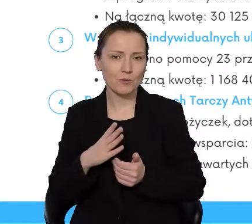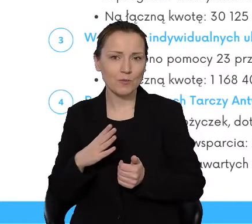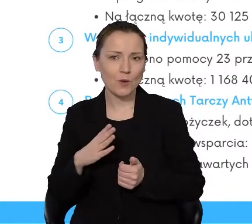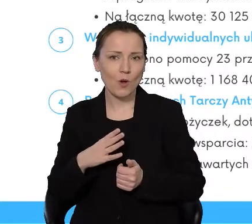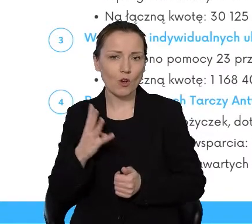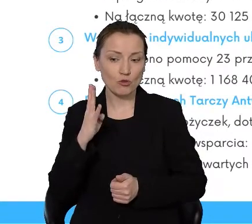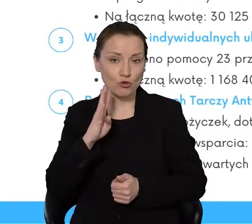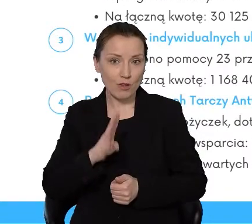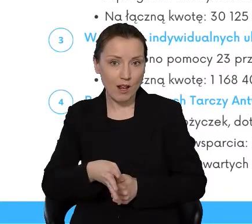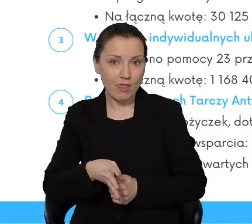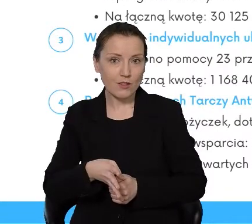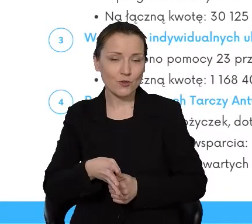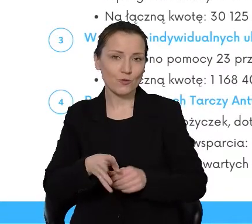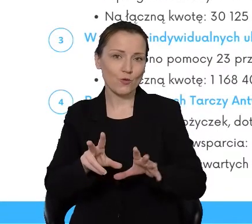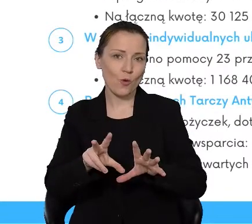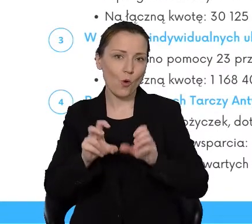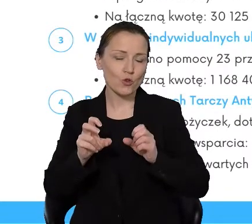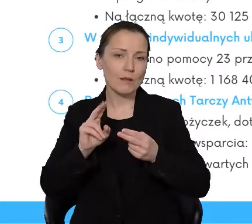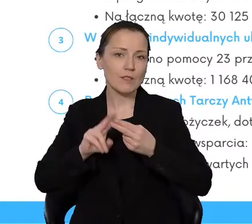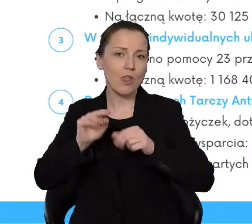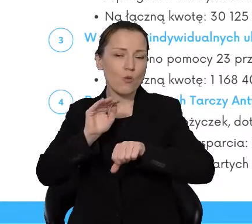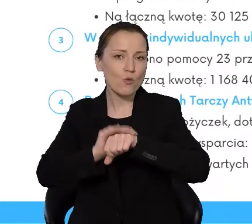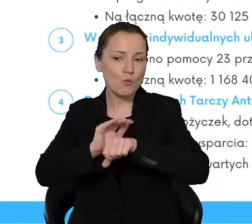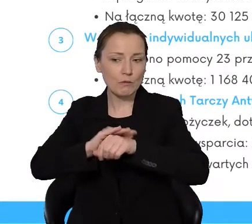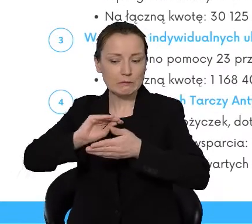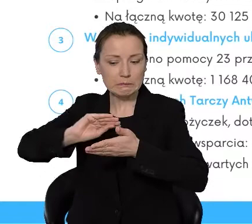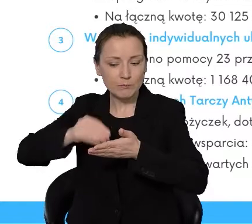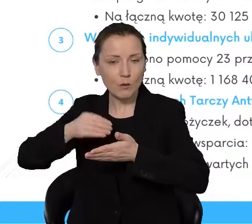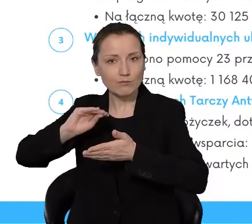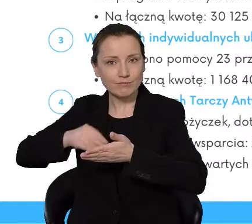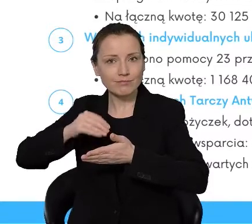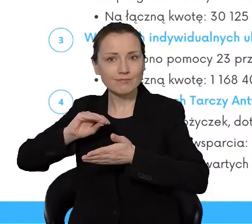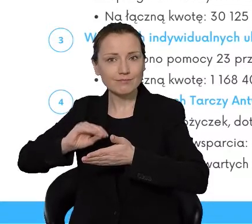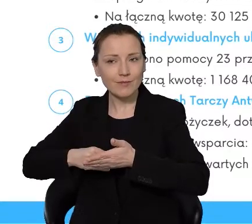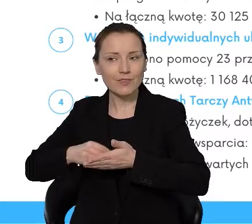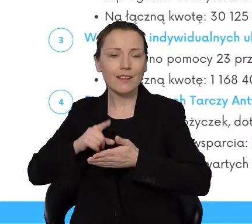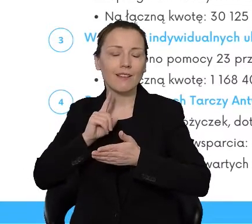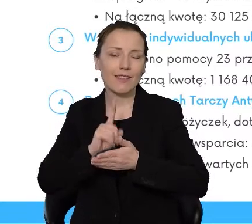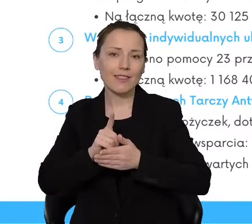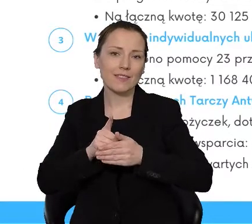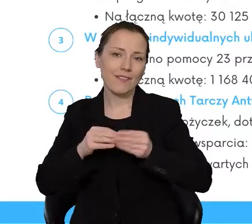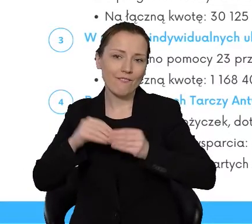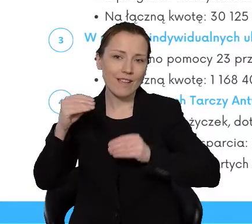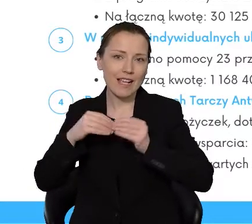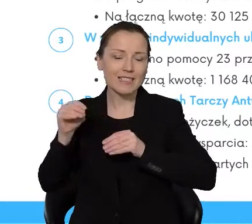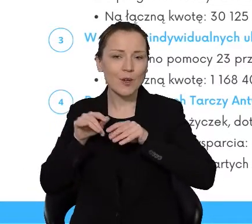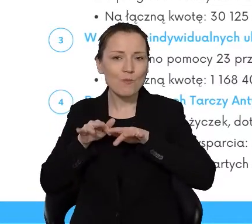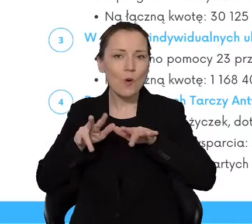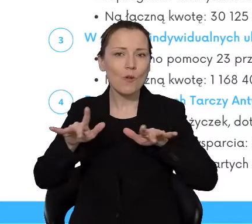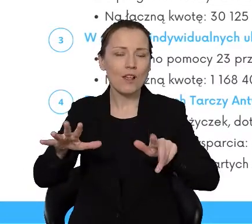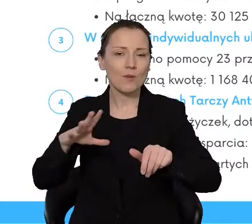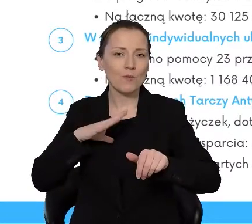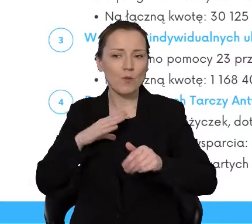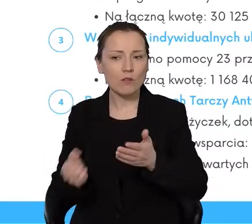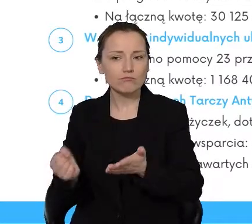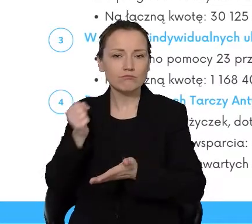4800 umów w tym celu. No i największą popularnością cieszyły się dotacje dla mikro